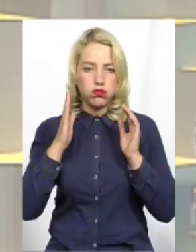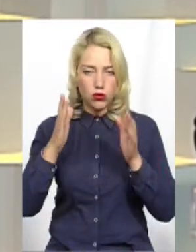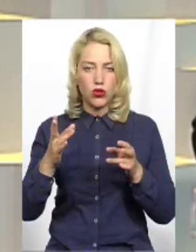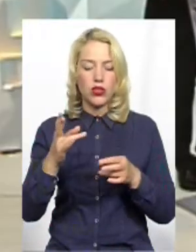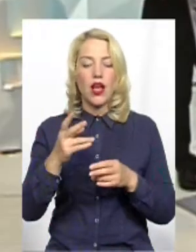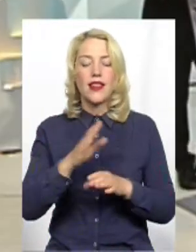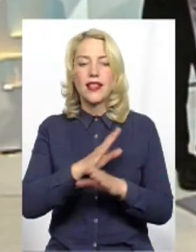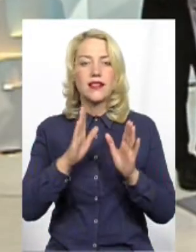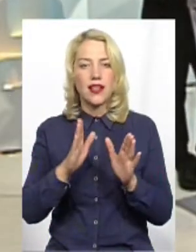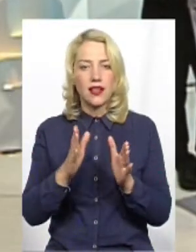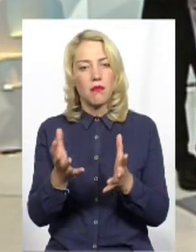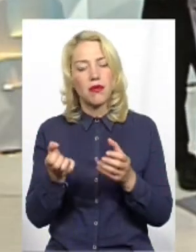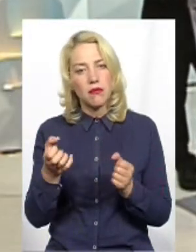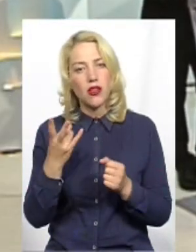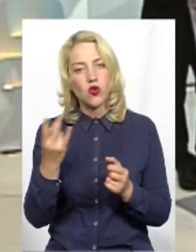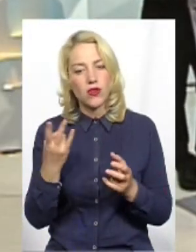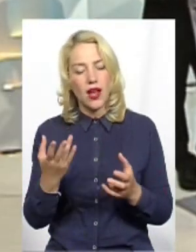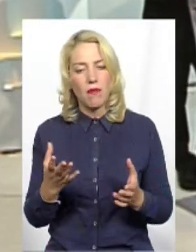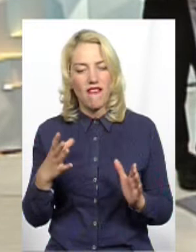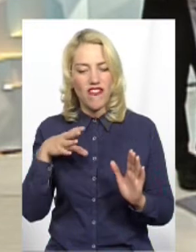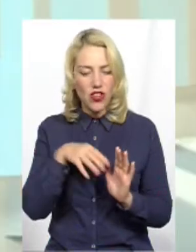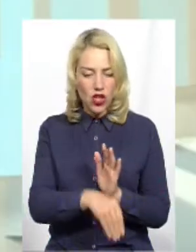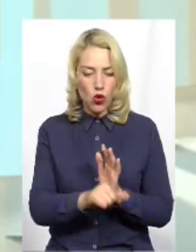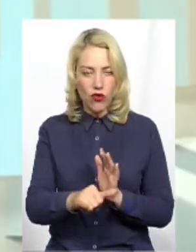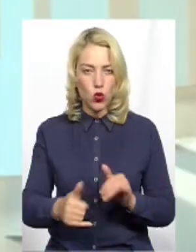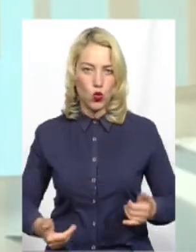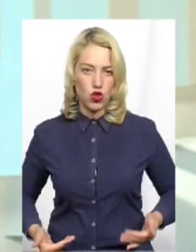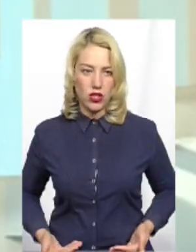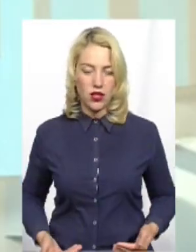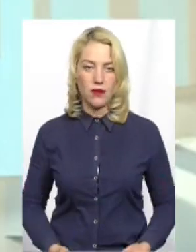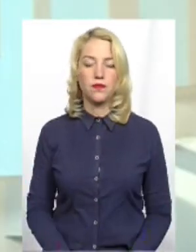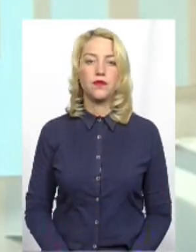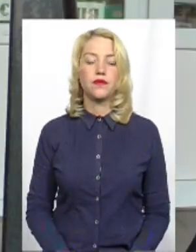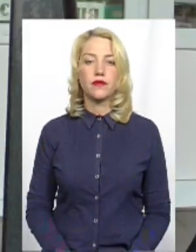втілювати в життя. Дякую за відповіді. І наступне запитання, прошу.